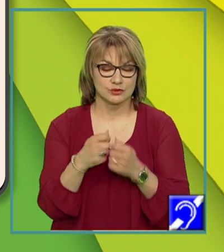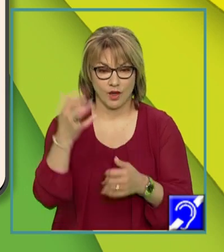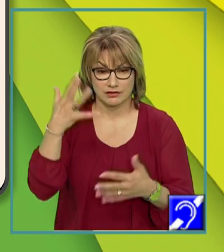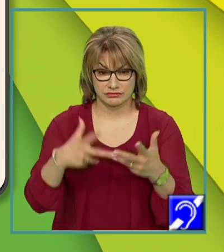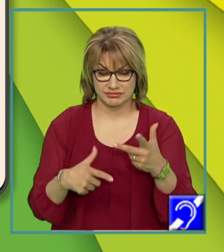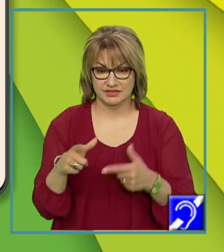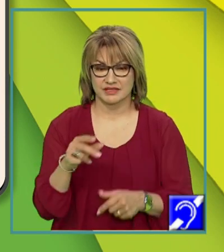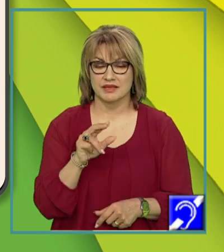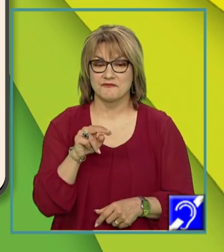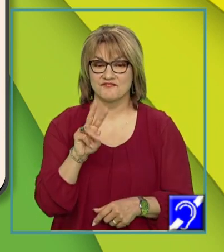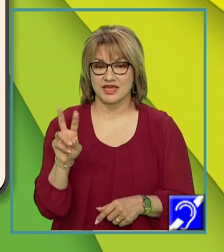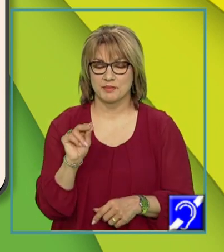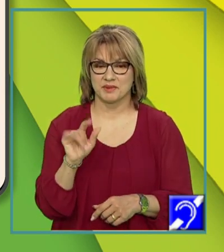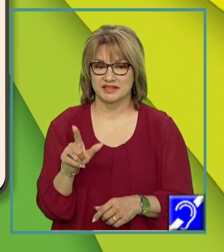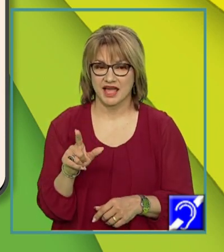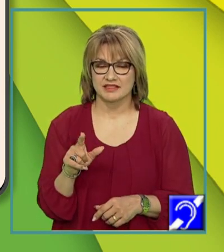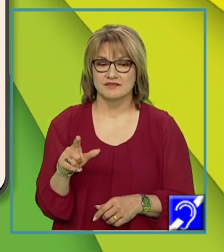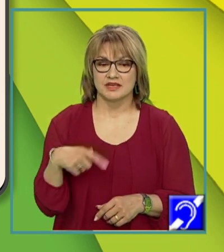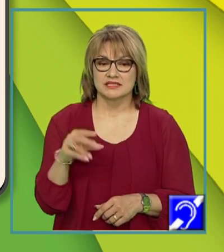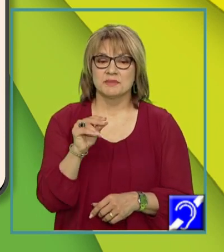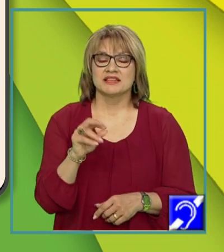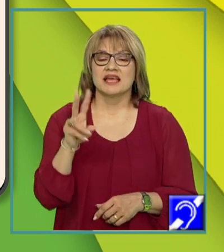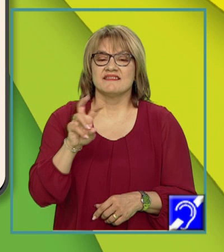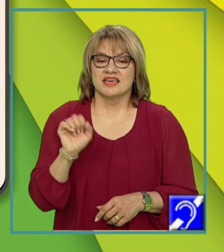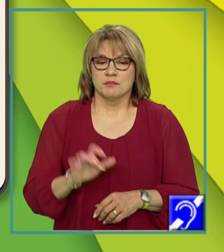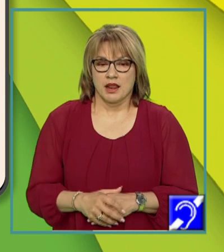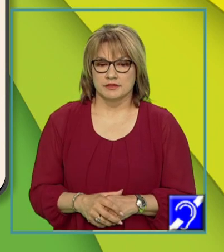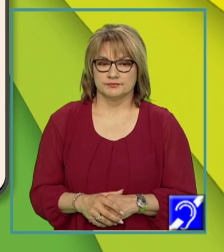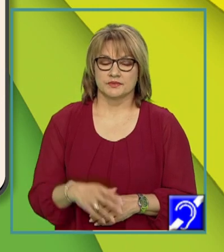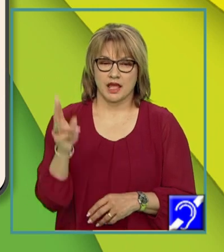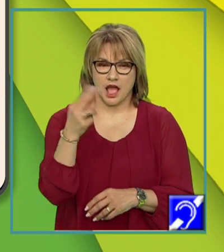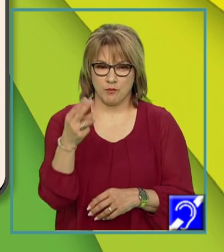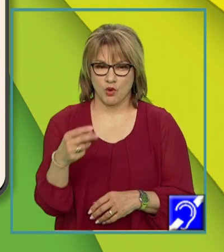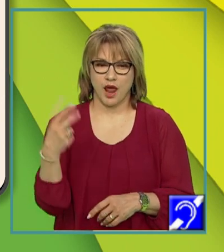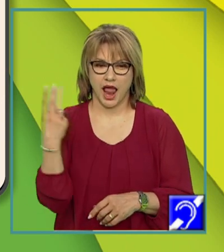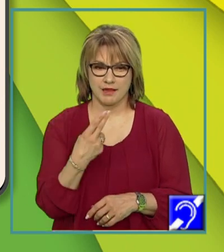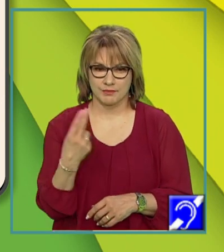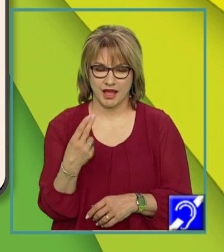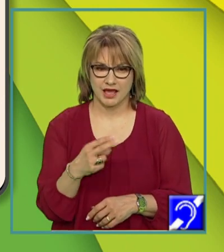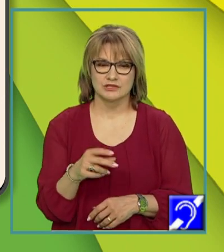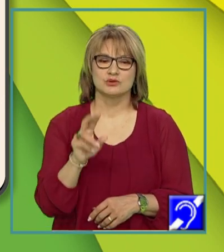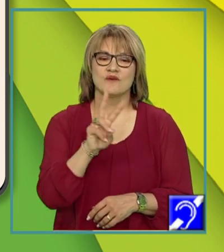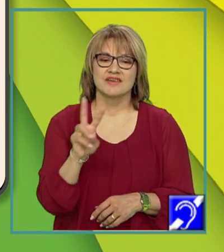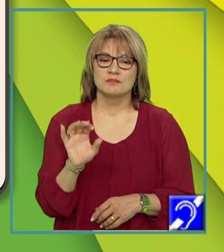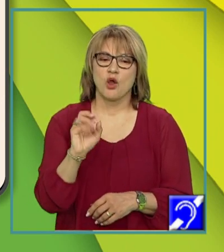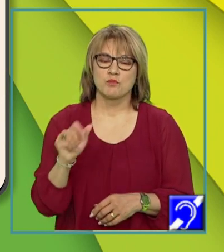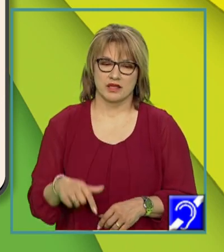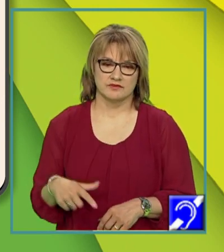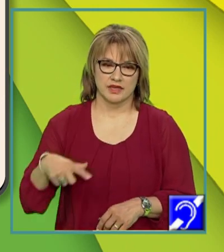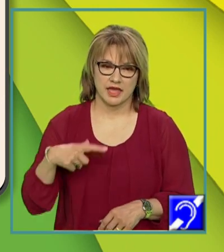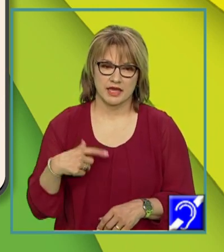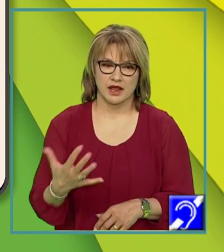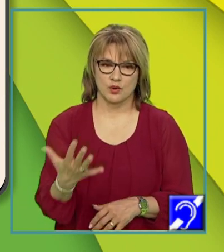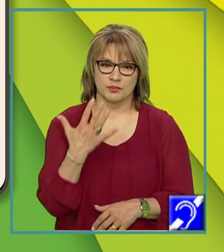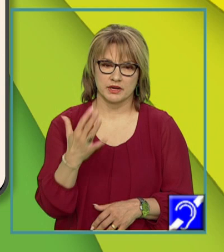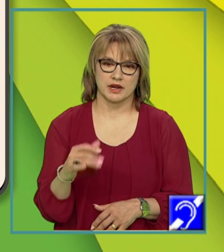aceste verbe predicative fiind predicate verbale. Și am colorat cu albastru verbele copulative. Erau, păreau